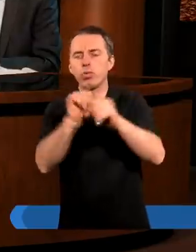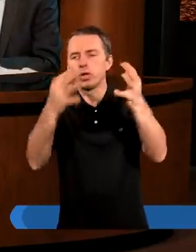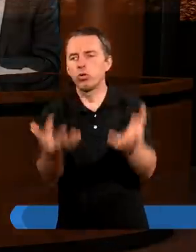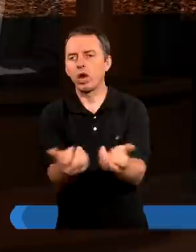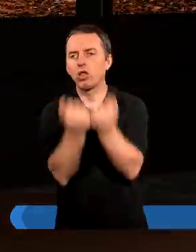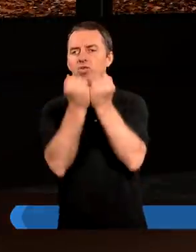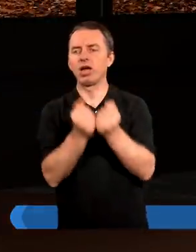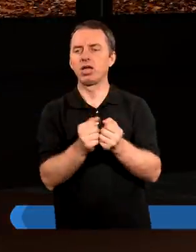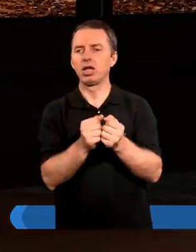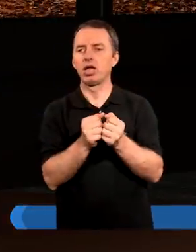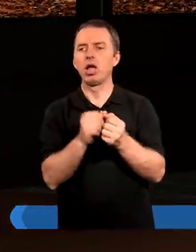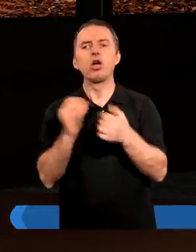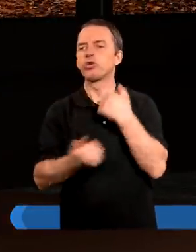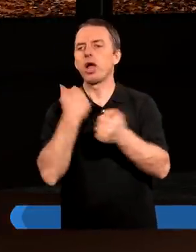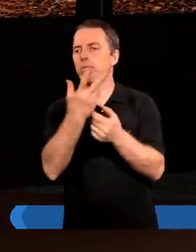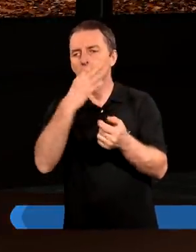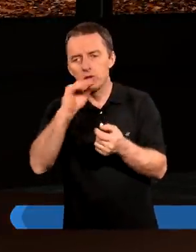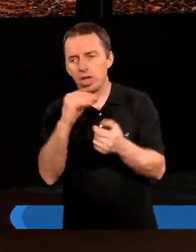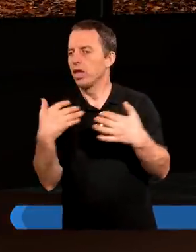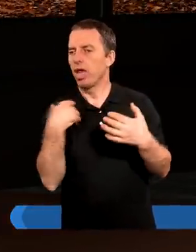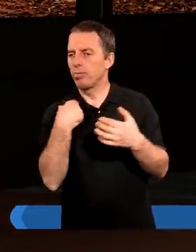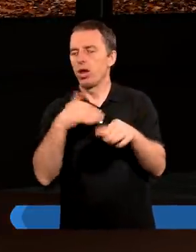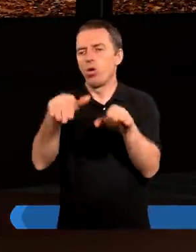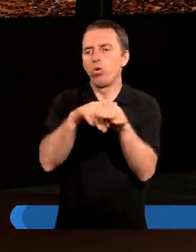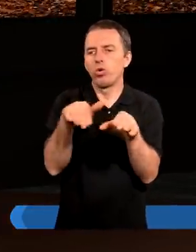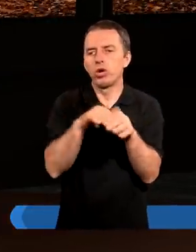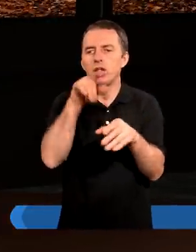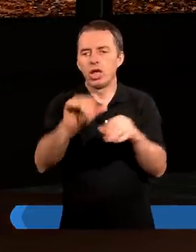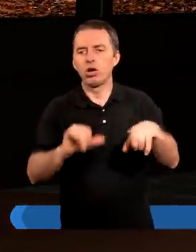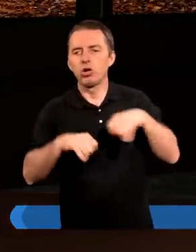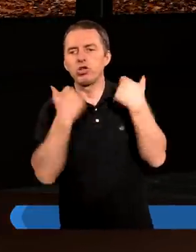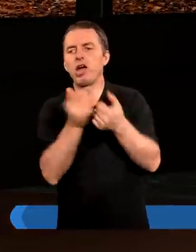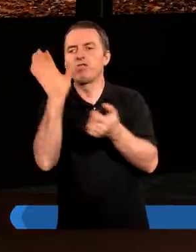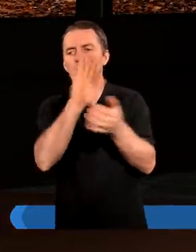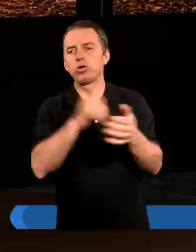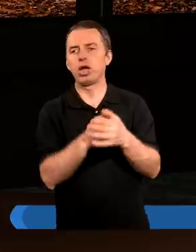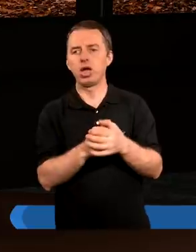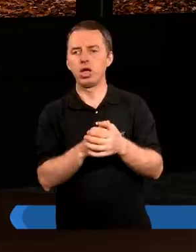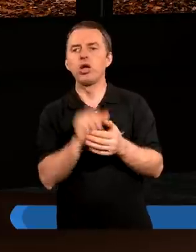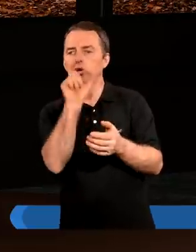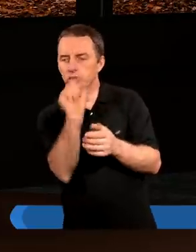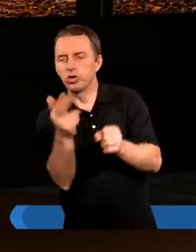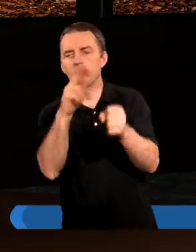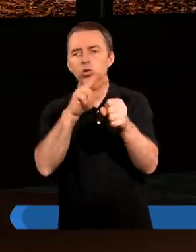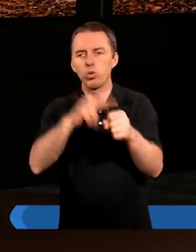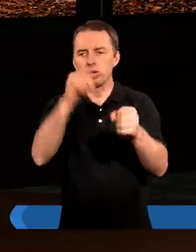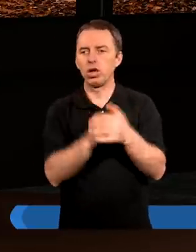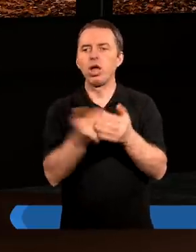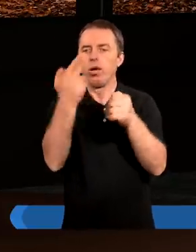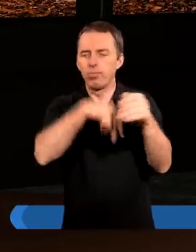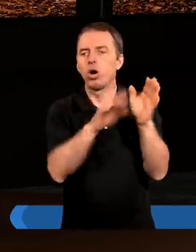ocaleni, żeby nie byli uczestnikami tego gniewu Bożego i ci, którzy